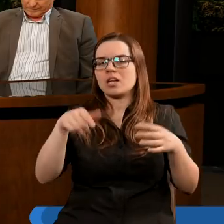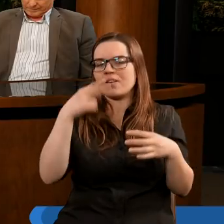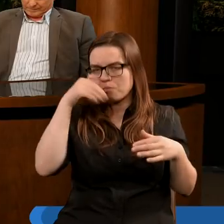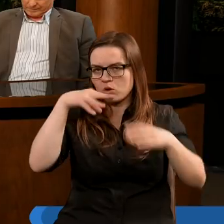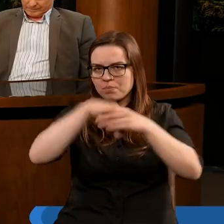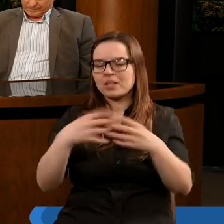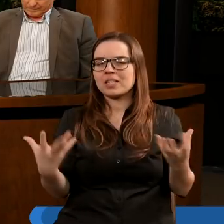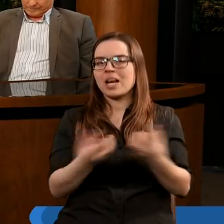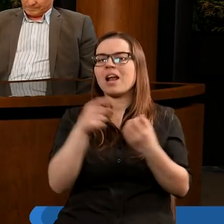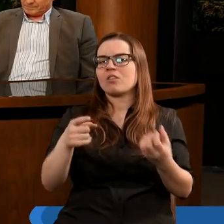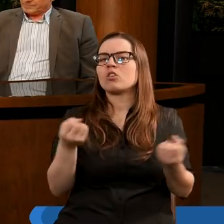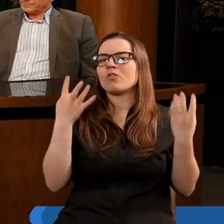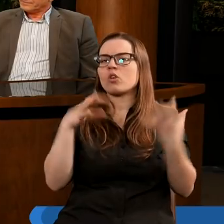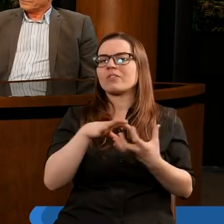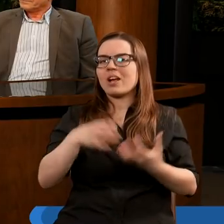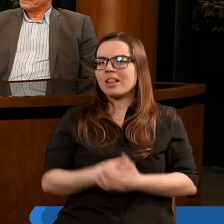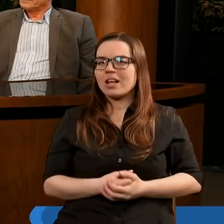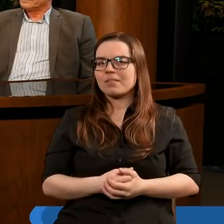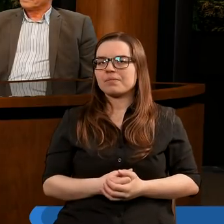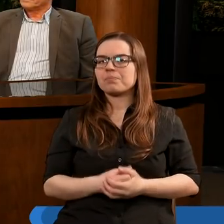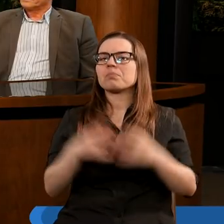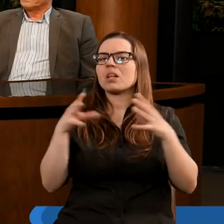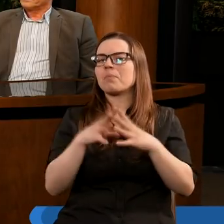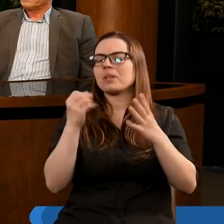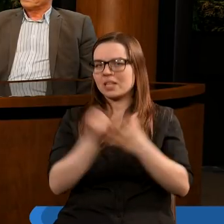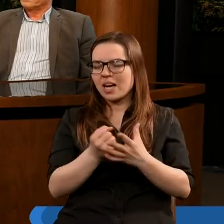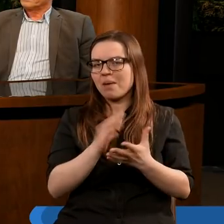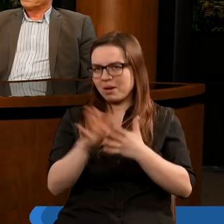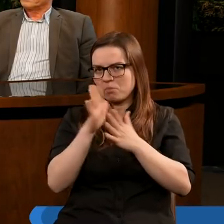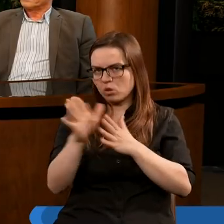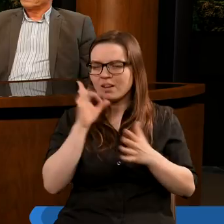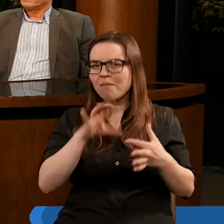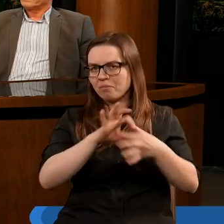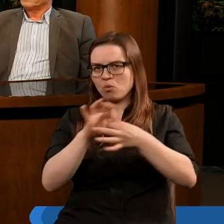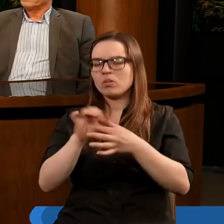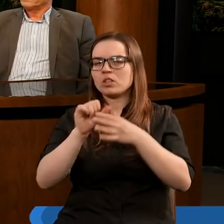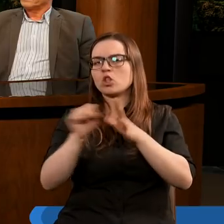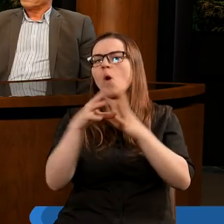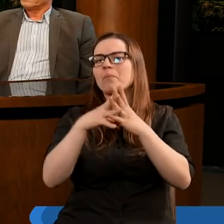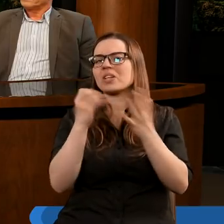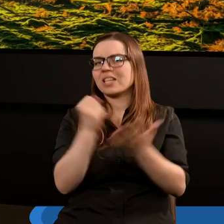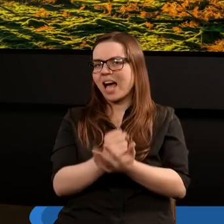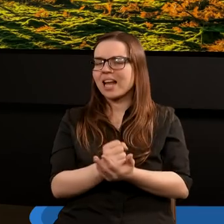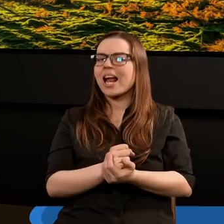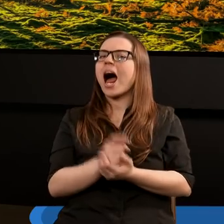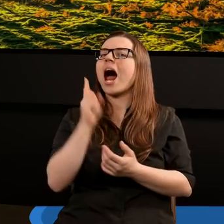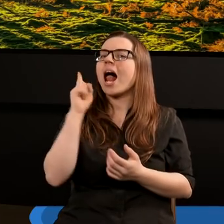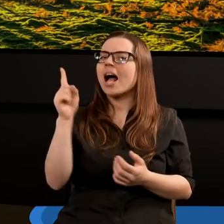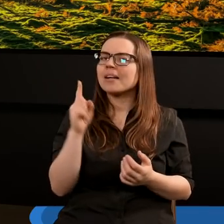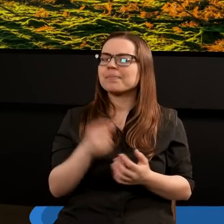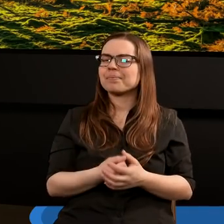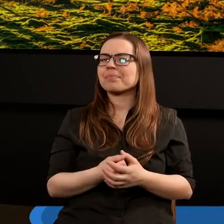możemy takie myśli znaleźć? Pamiętacie? Na pewno pamiętacie. W przykazaniach, prawda? Bezpośrednie nawiązanie do przykazań. Ale